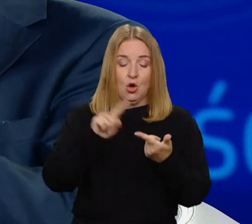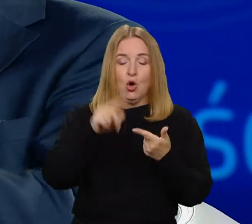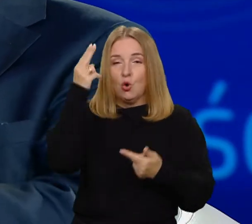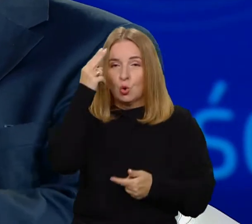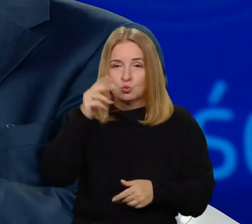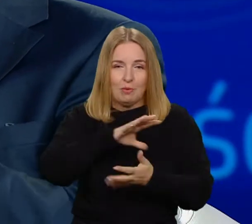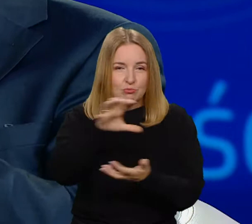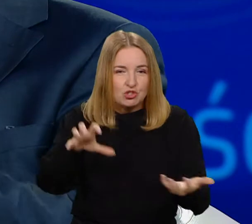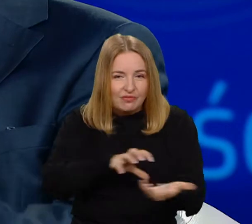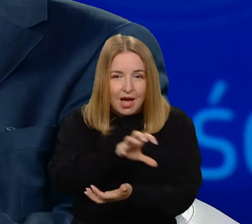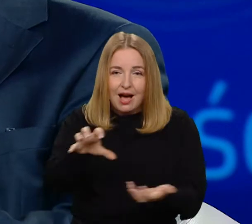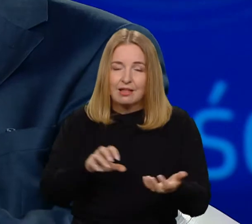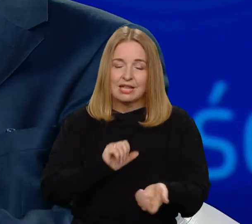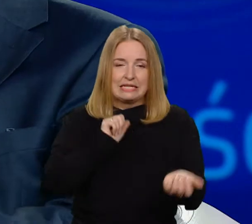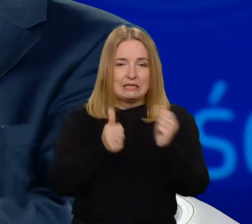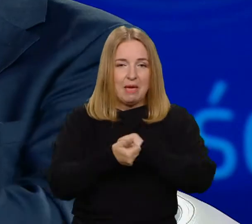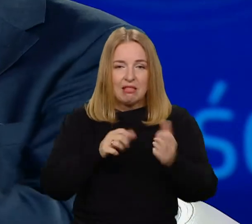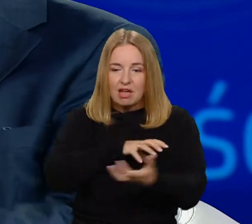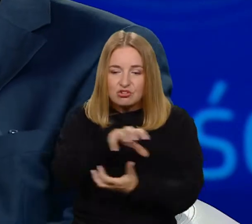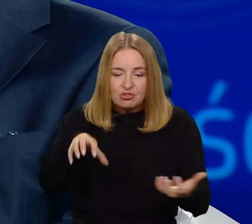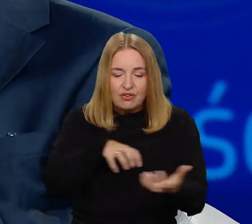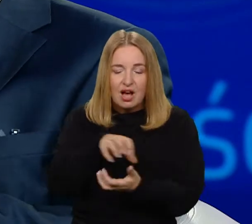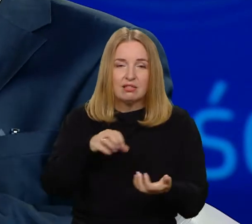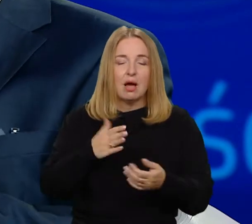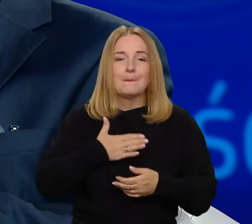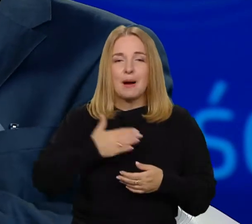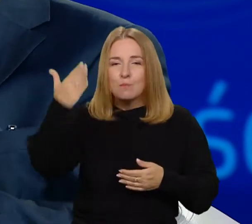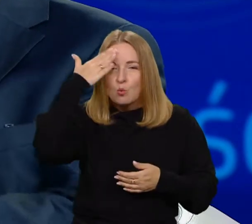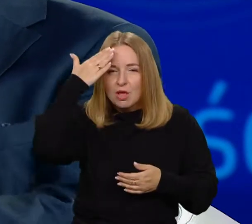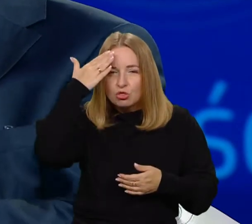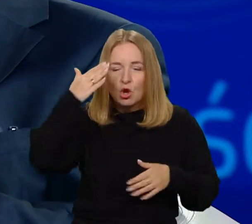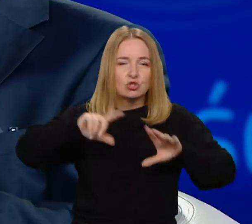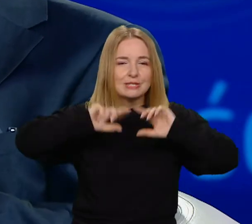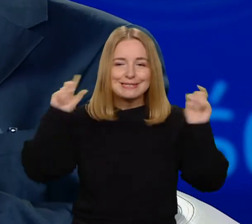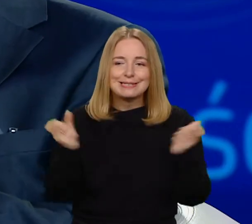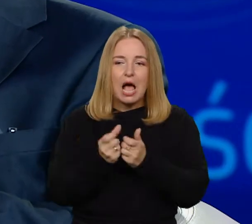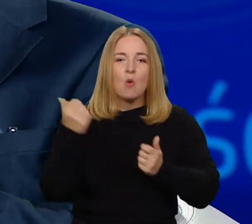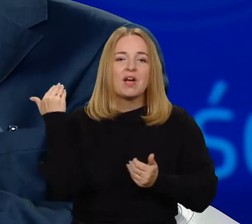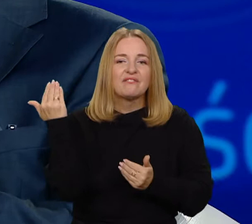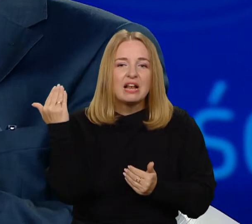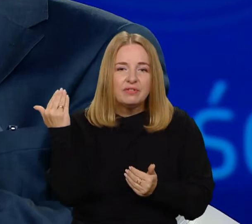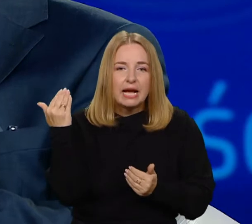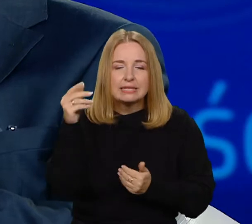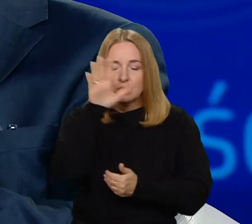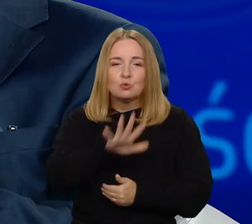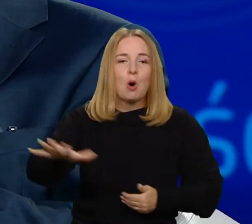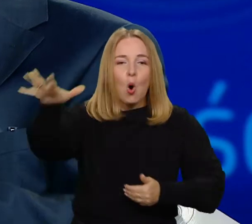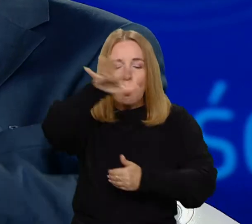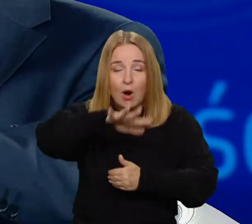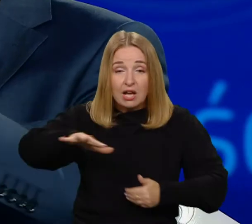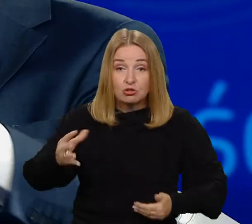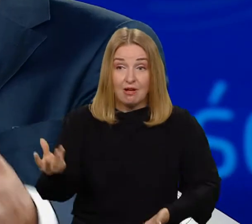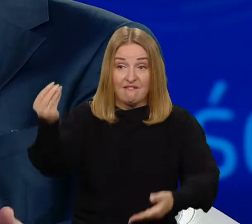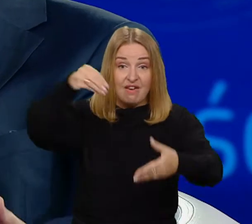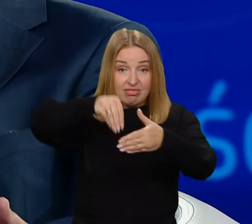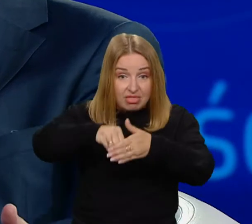mając możliwości zmiany tego świata, czyli mając umiejętności, mając kompetencje społeczne, czyli mamy możliwość